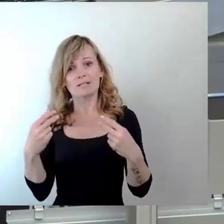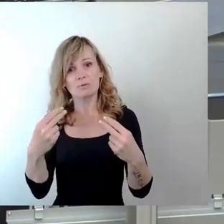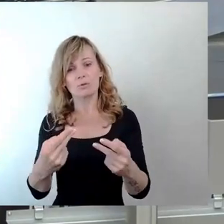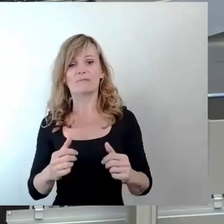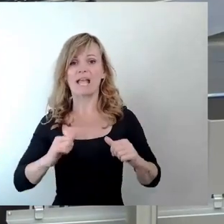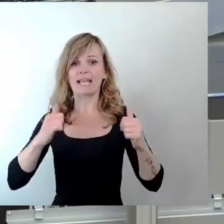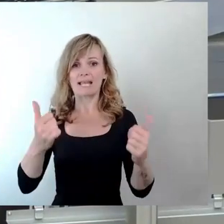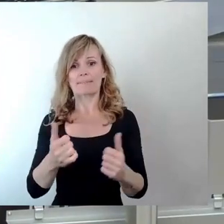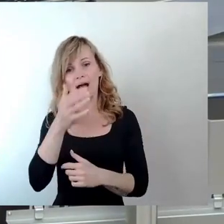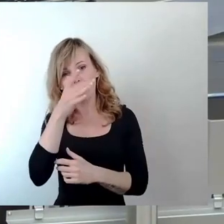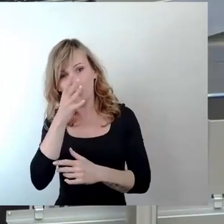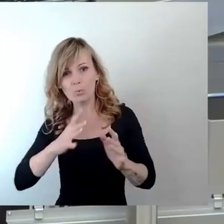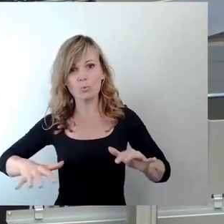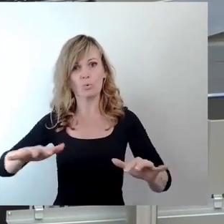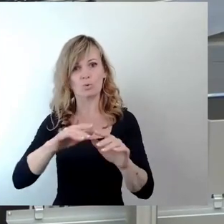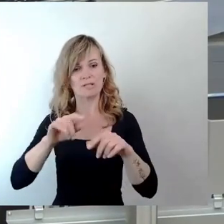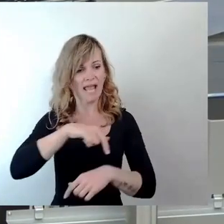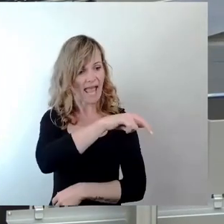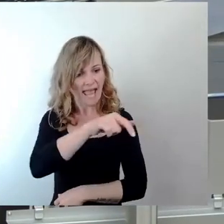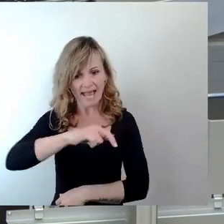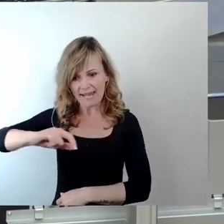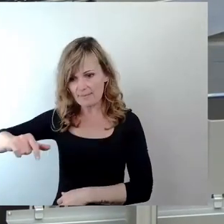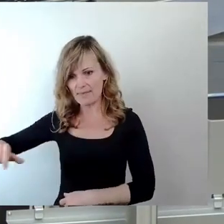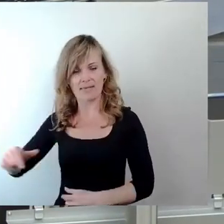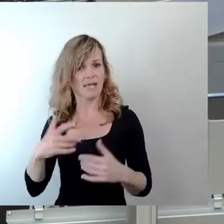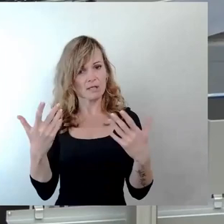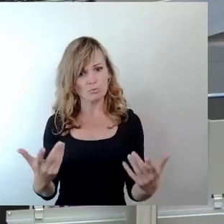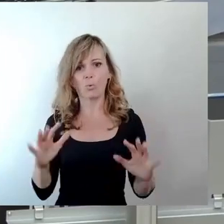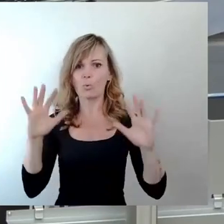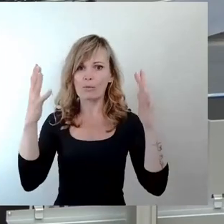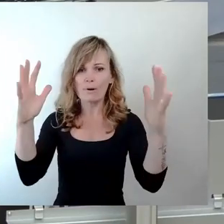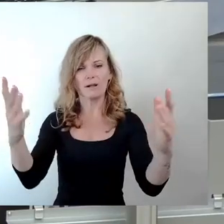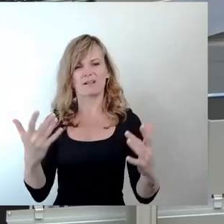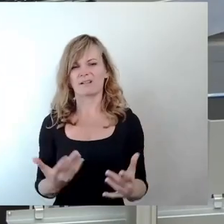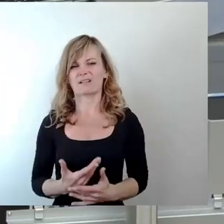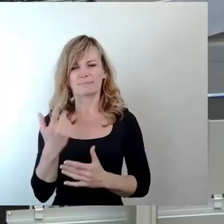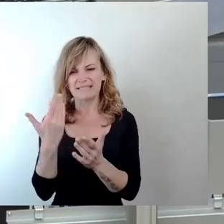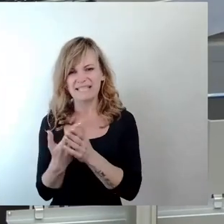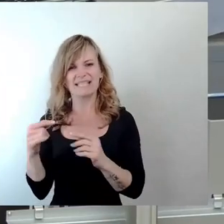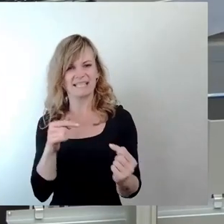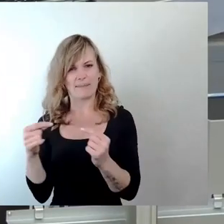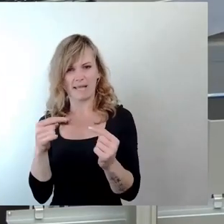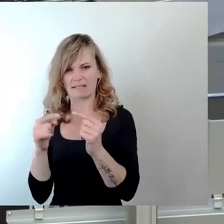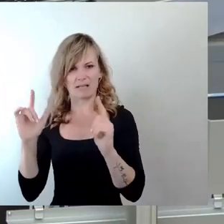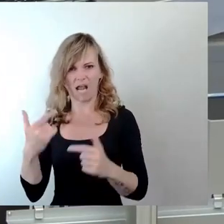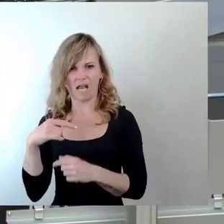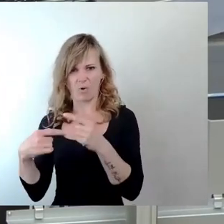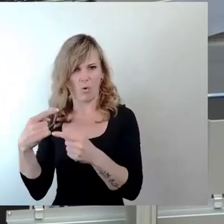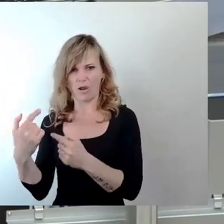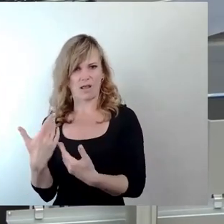Grünzone Richtung Elbe vielleicht mal denken könnte. Das hat überhaupt keine Rolle bei dieser Debatte gespielt. Man hat auch überhaupt keine